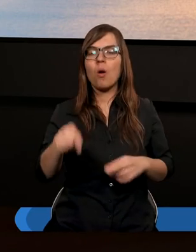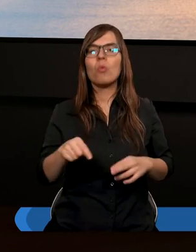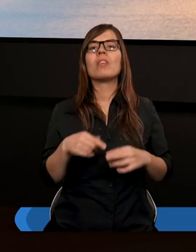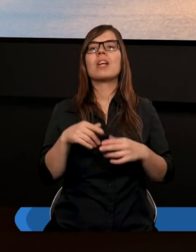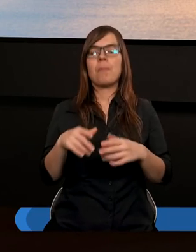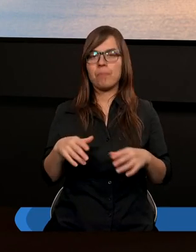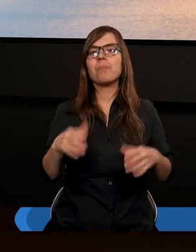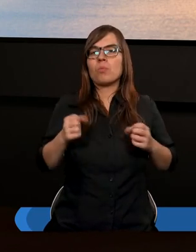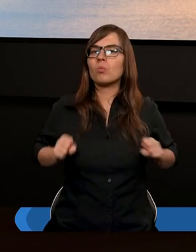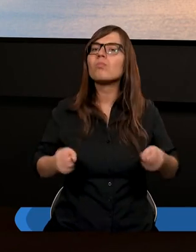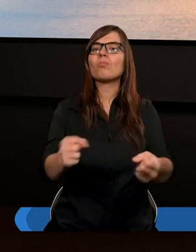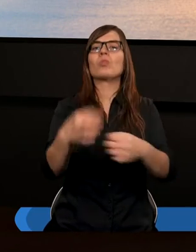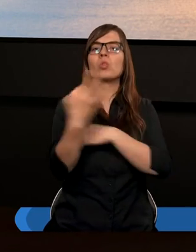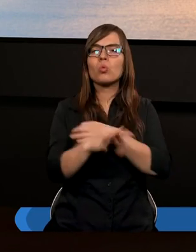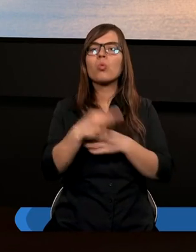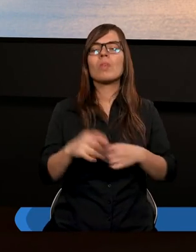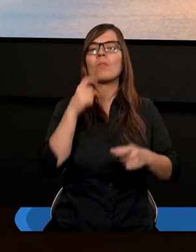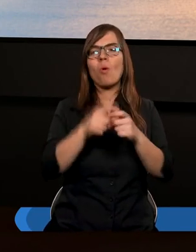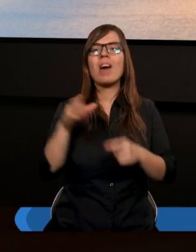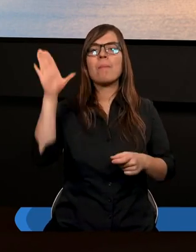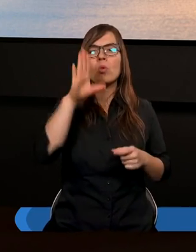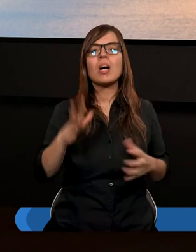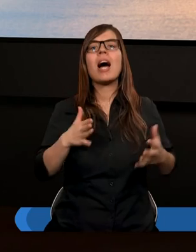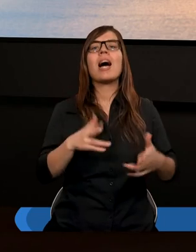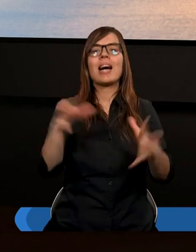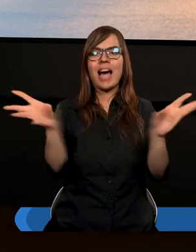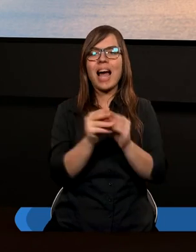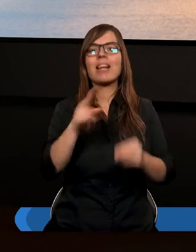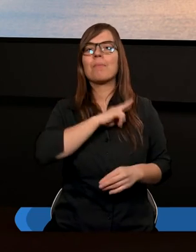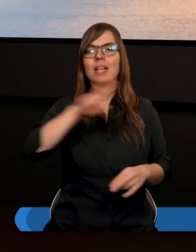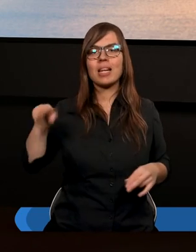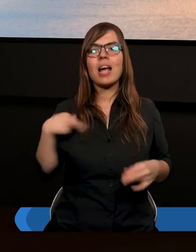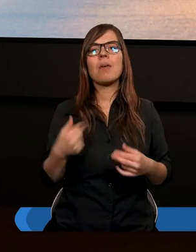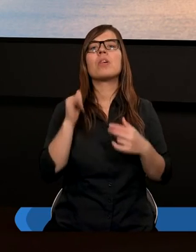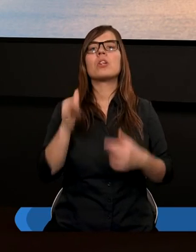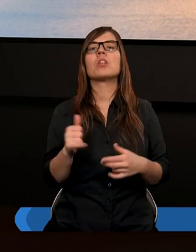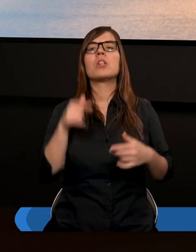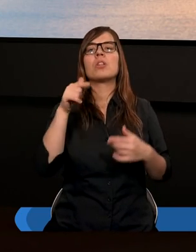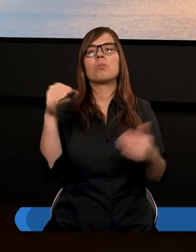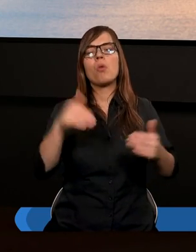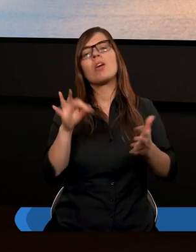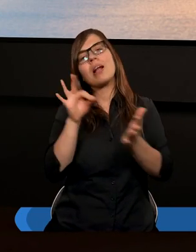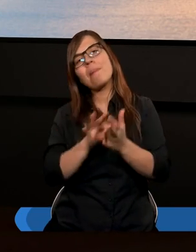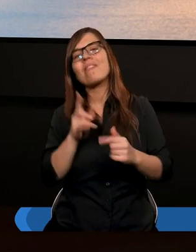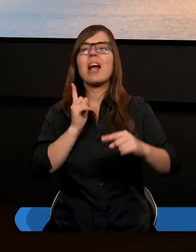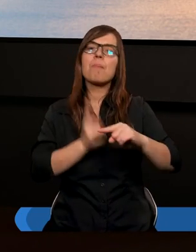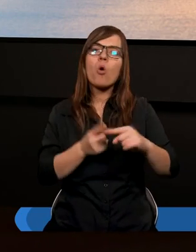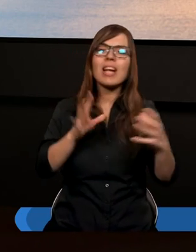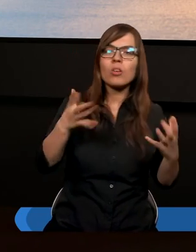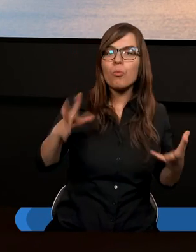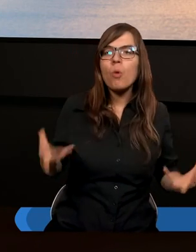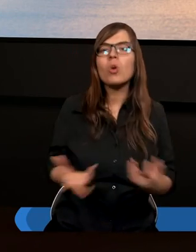tak cennym studium ze Słowa Bożego razem z nami że może też i pewne postanowienia